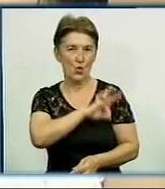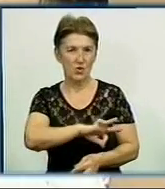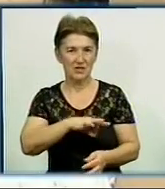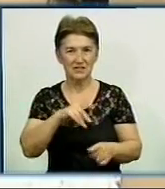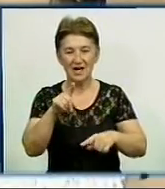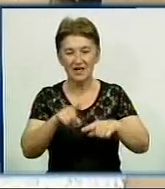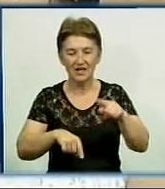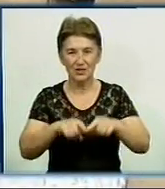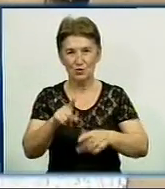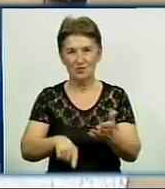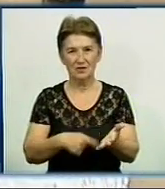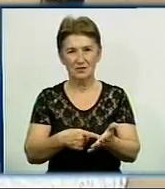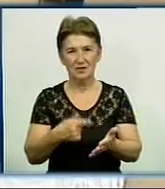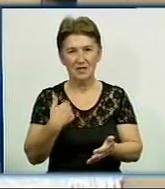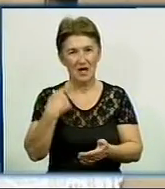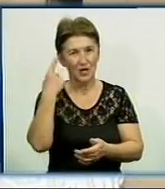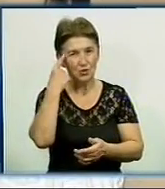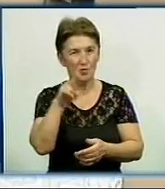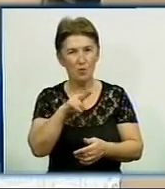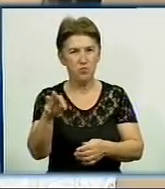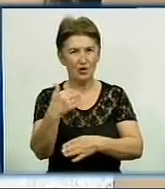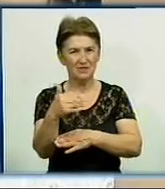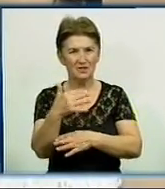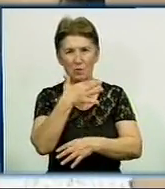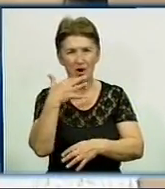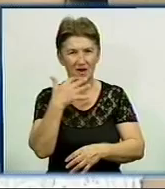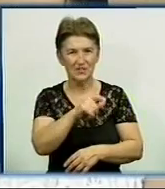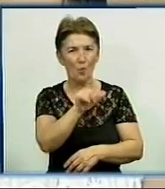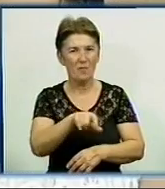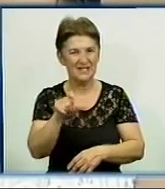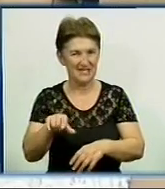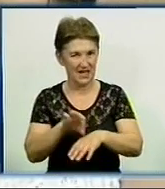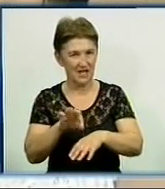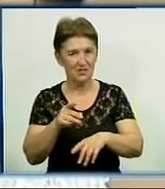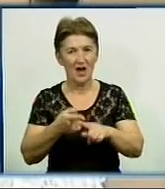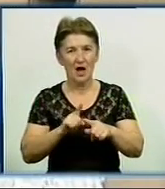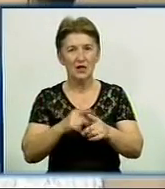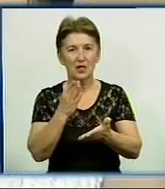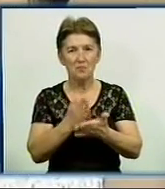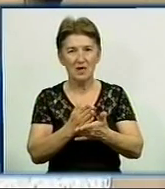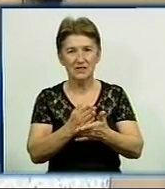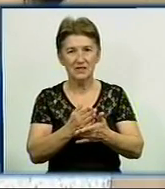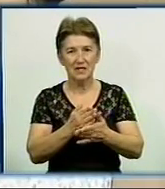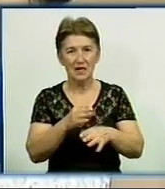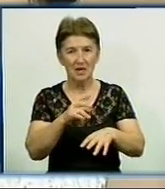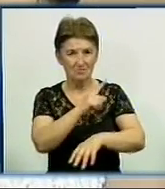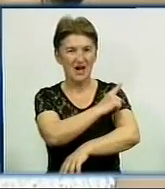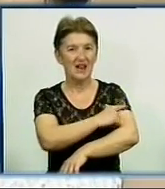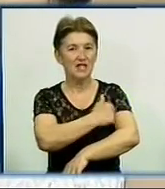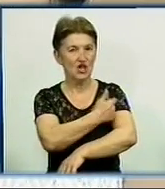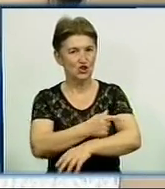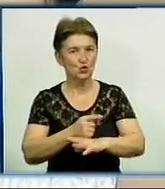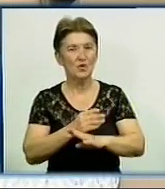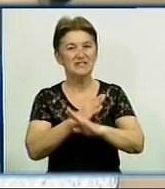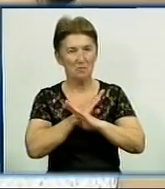Дуже багато таких, я думаю, познаменці моїх пацієнтів, котрі мали клінічну смерть, але зараз вони живуть, ми їх